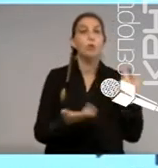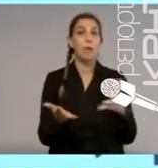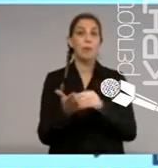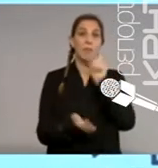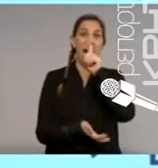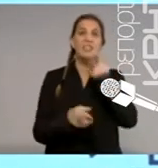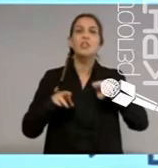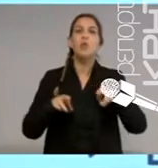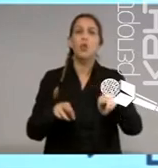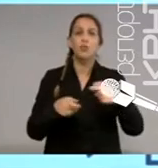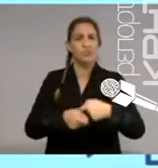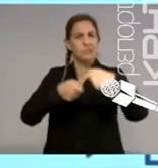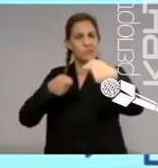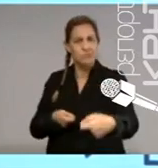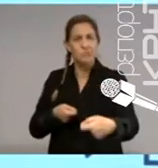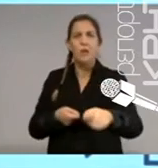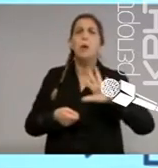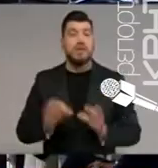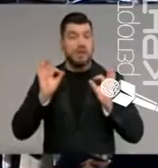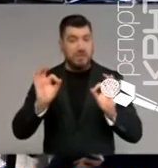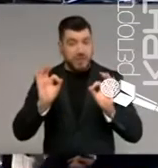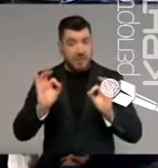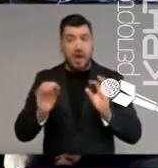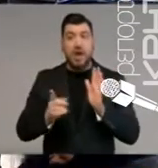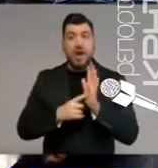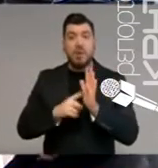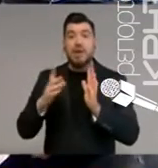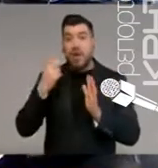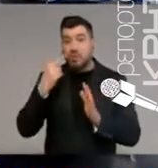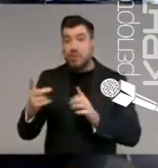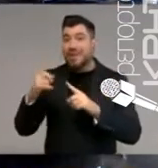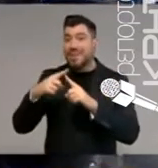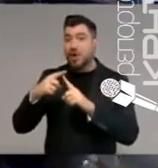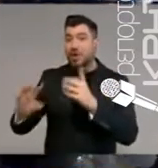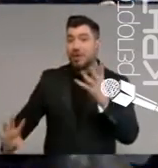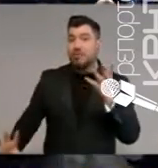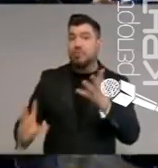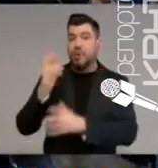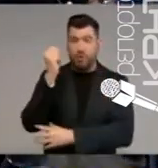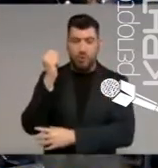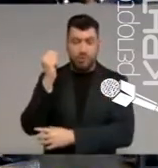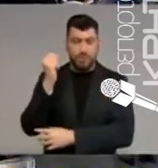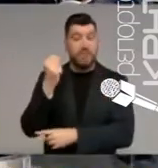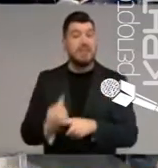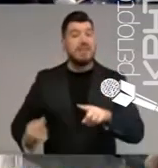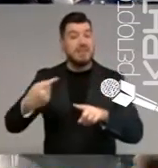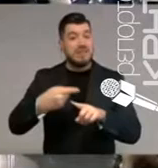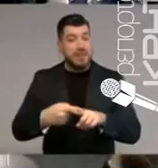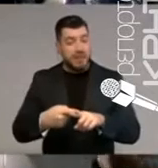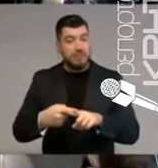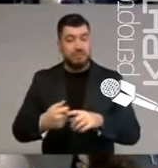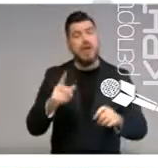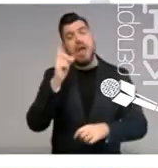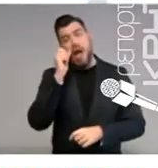Οδού μέχρι το Flyover στη Θεσσαλονίκη. Η στρατηγική όπως εξήγησε ο Πρωθυπουργός εστιάζει σε αξιόπιστα και ποιοτικά δεδομένα,